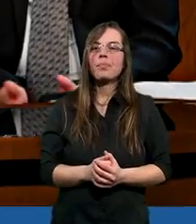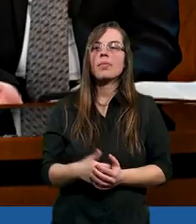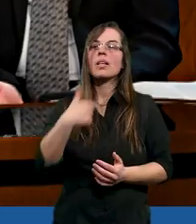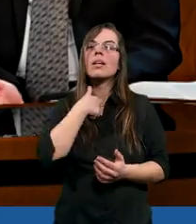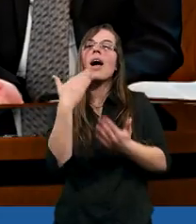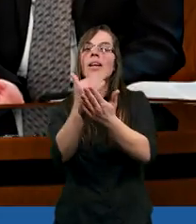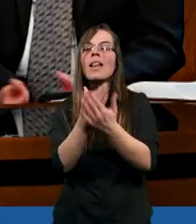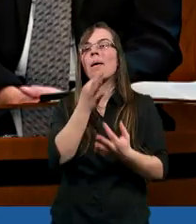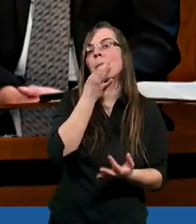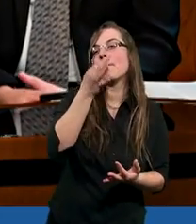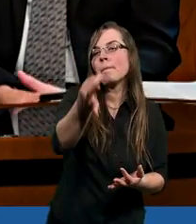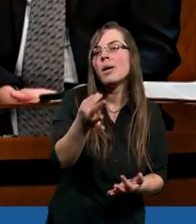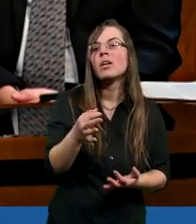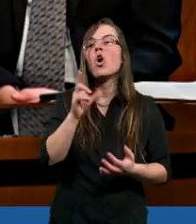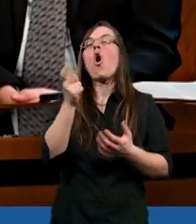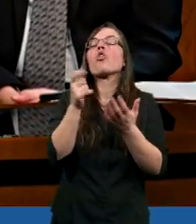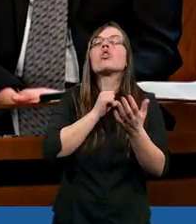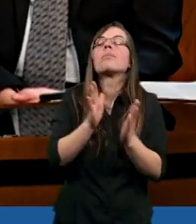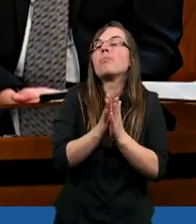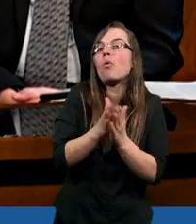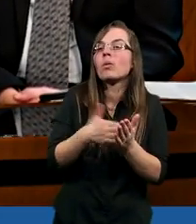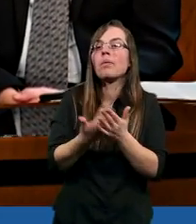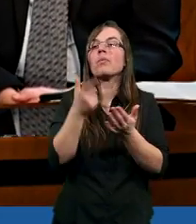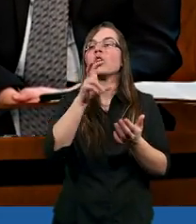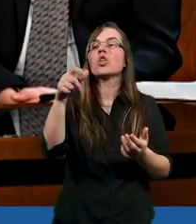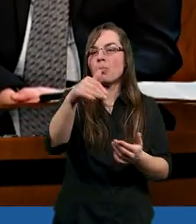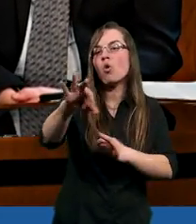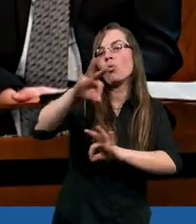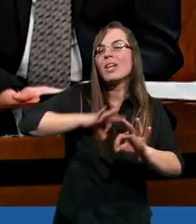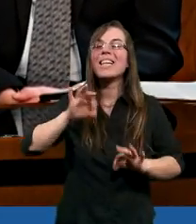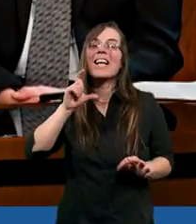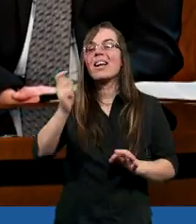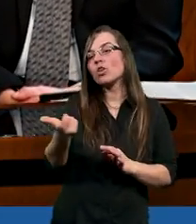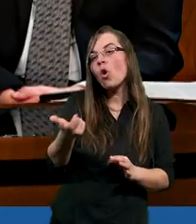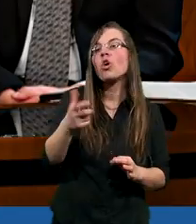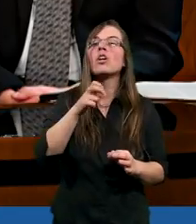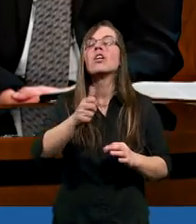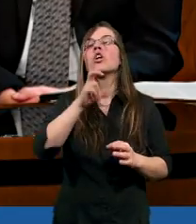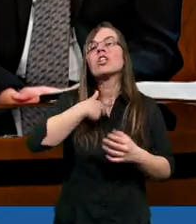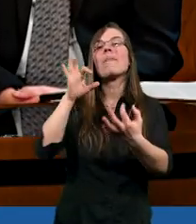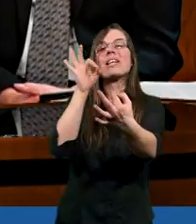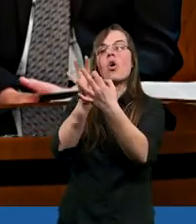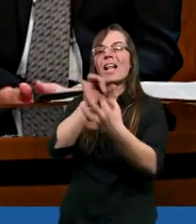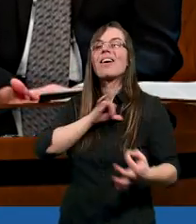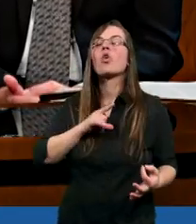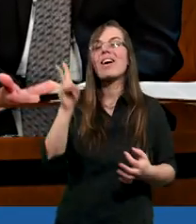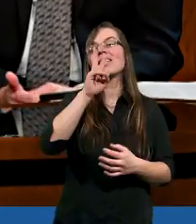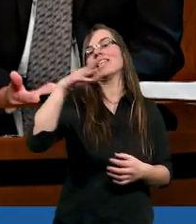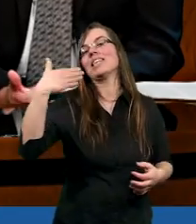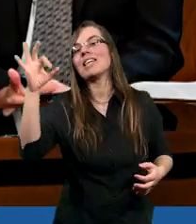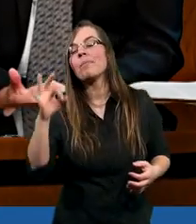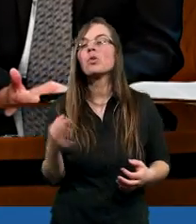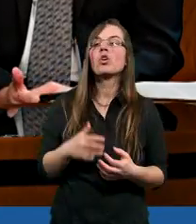Ja zadam pytanie, po co w ogóle się modlimy, prawda? Czy żeby uzyskać coś, czy żeby się skontaktować z kimś? No